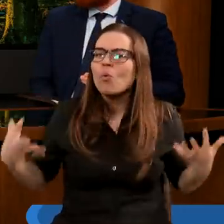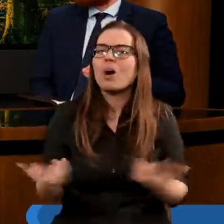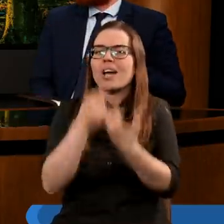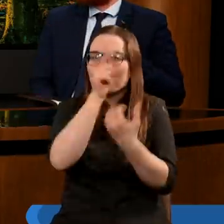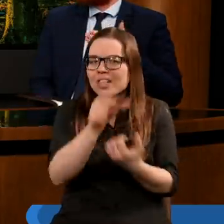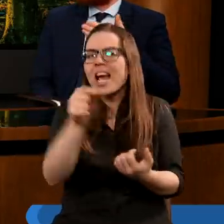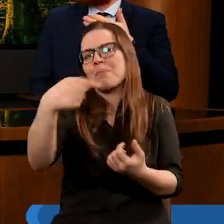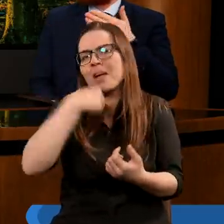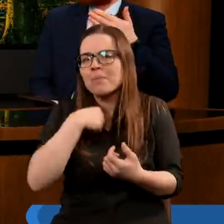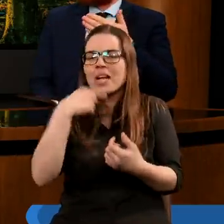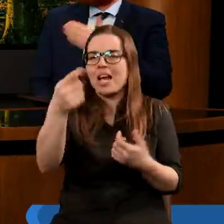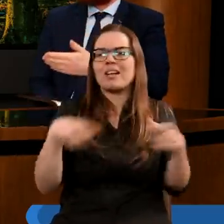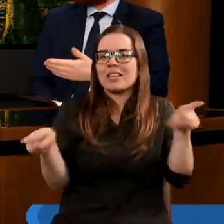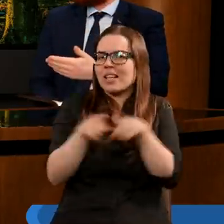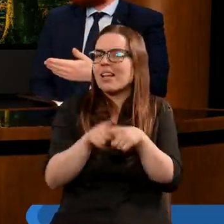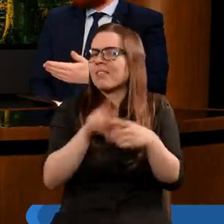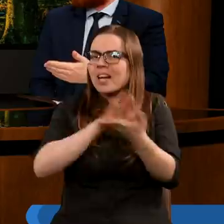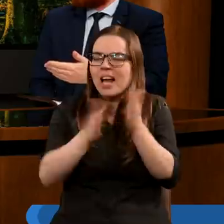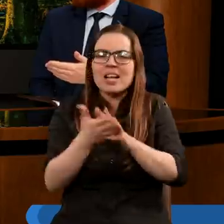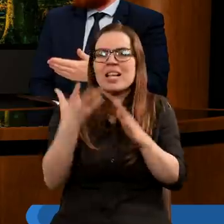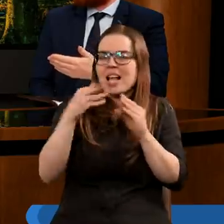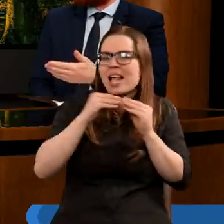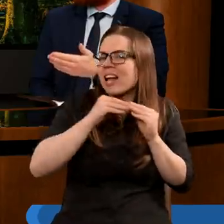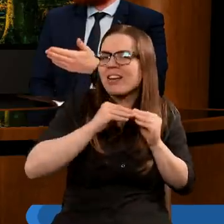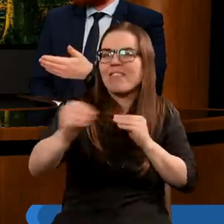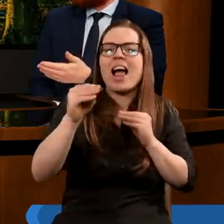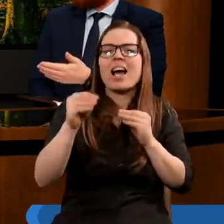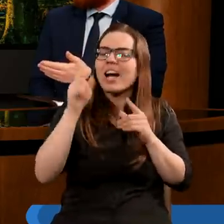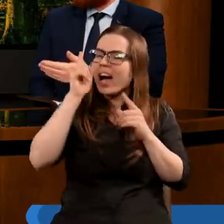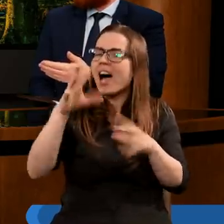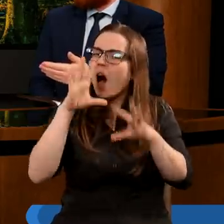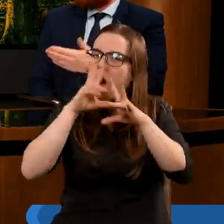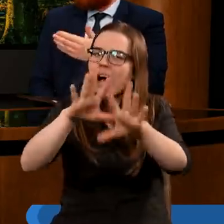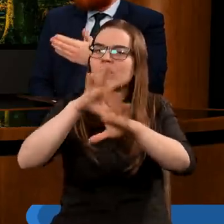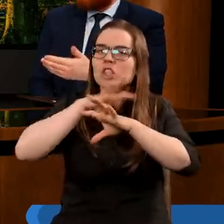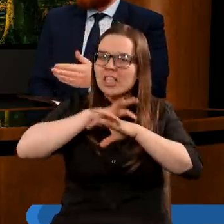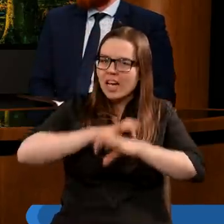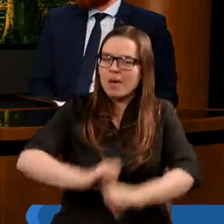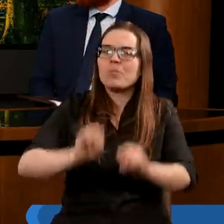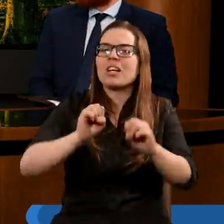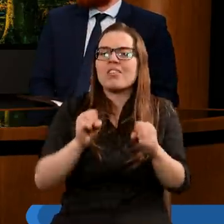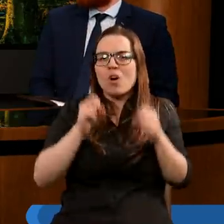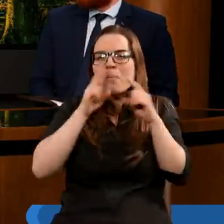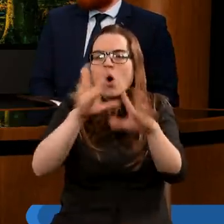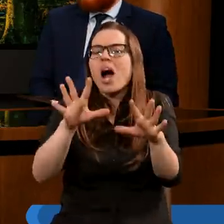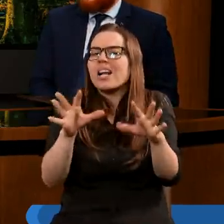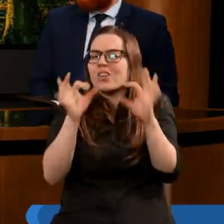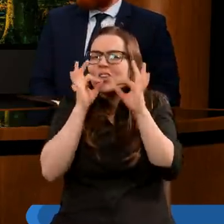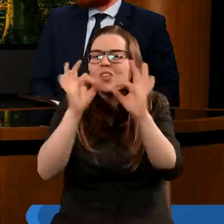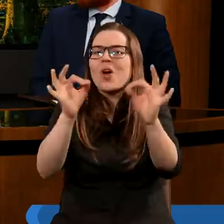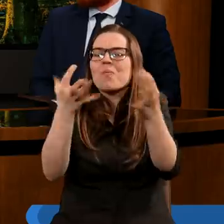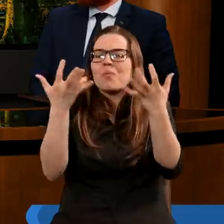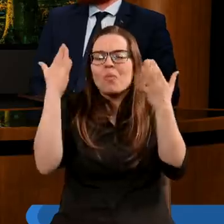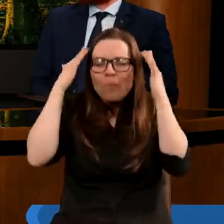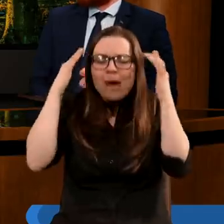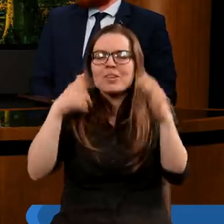pokazuje, że Bóg, no mówi, że nie zwleka, ale on co okazuje cierpliwość, bo on pragnie, aby jak najwięcej osób doszło do